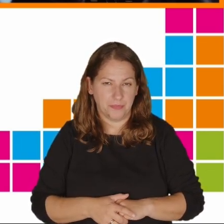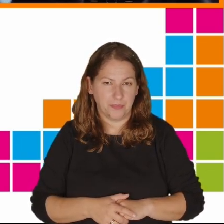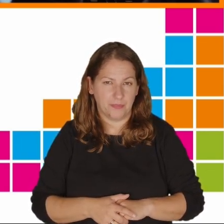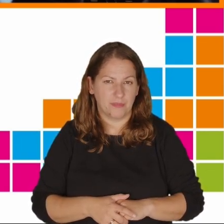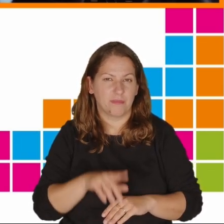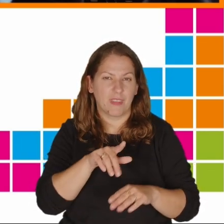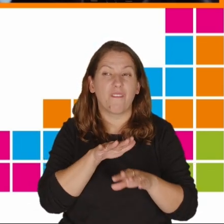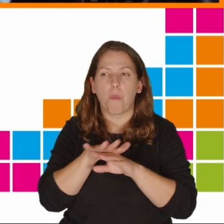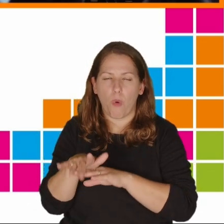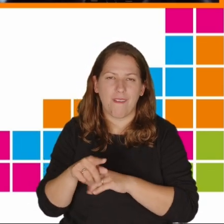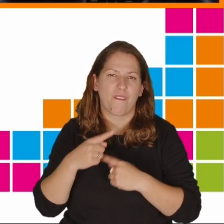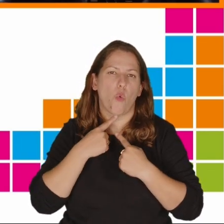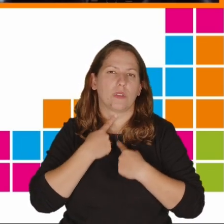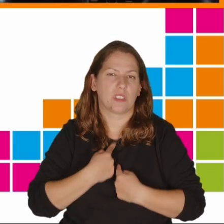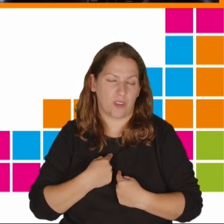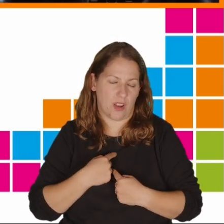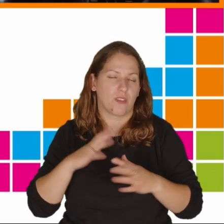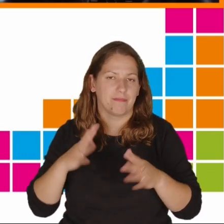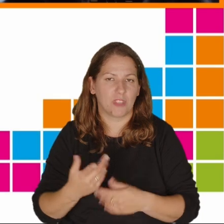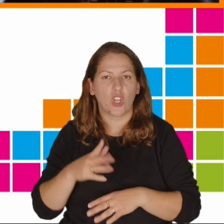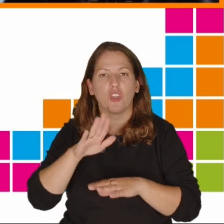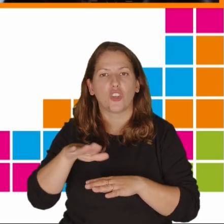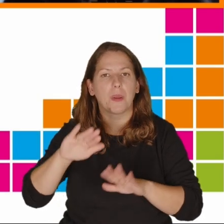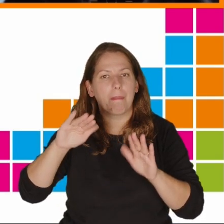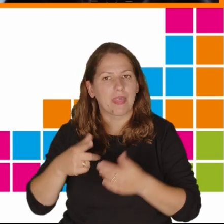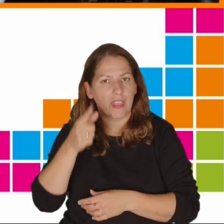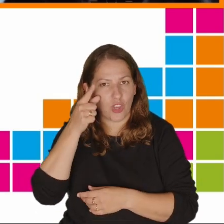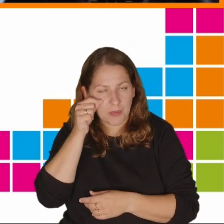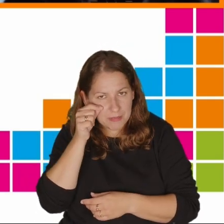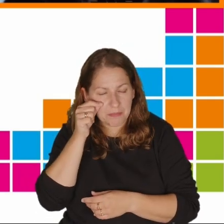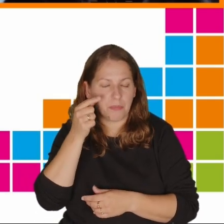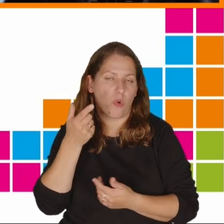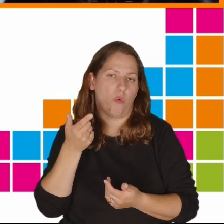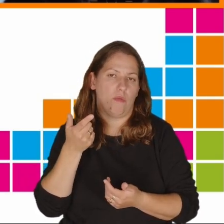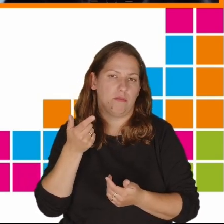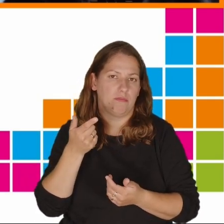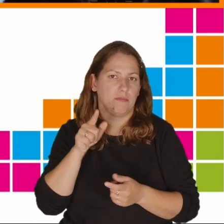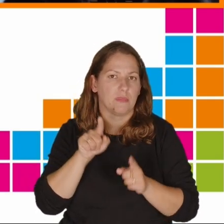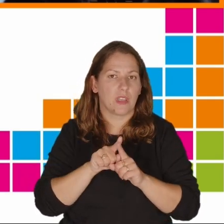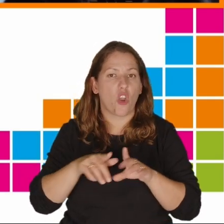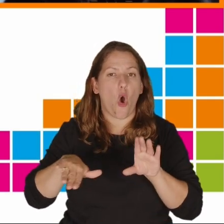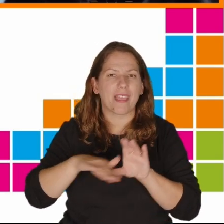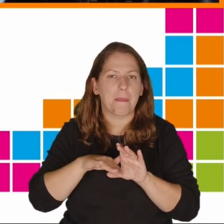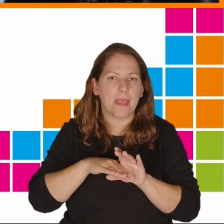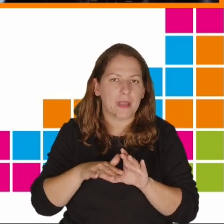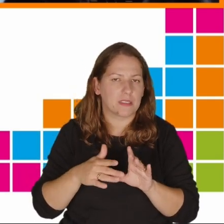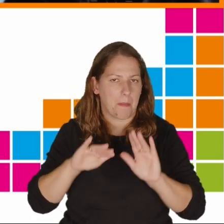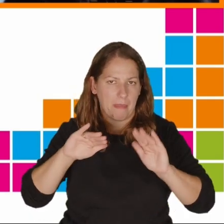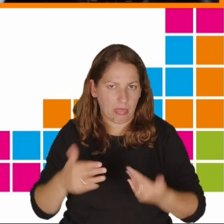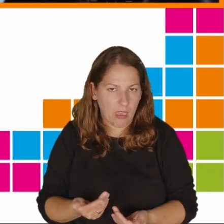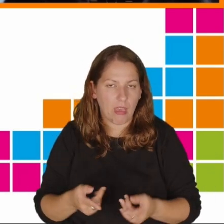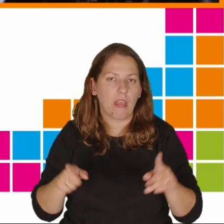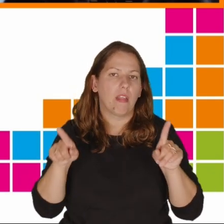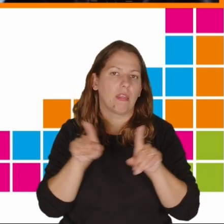uzależnieniowego. Dzieci śpią mniej, mniej czasu poświęcają na odrabianie pracy domowej i mniej